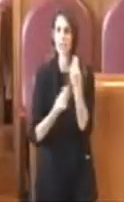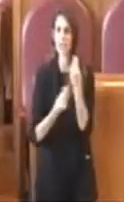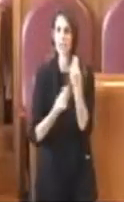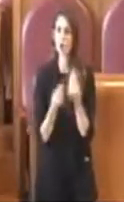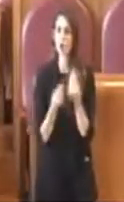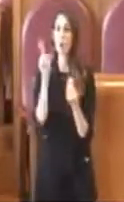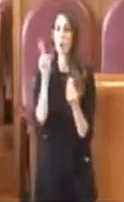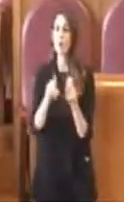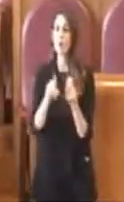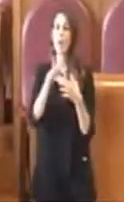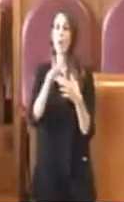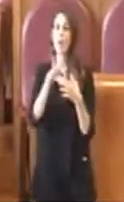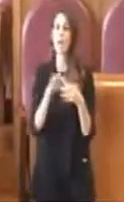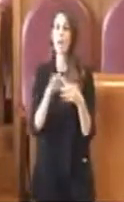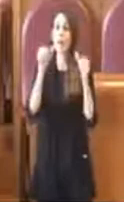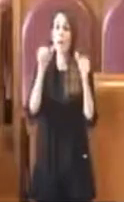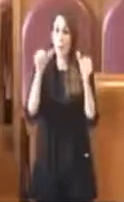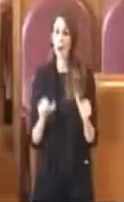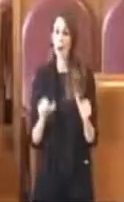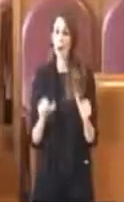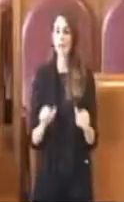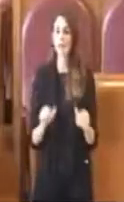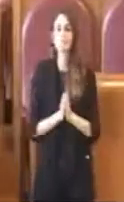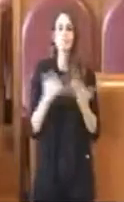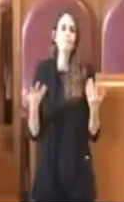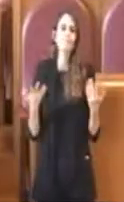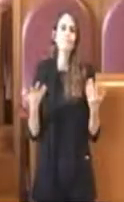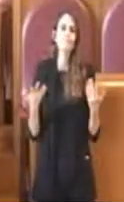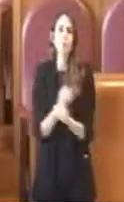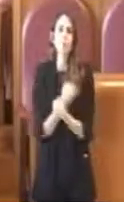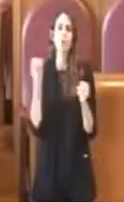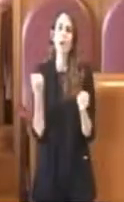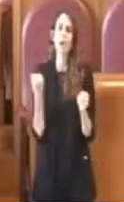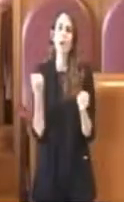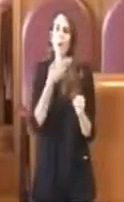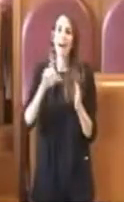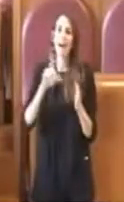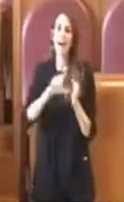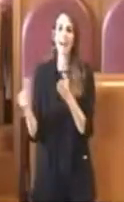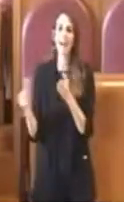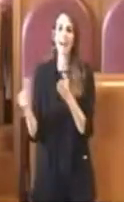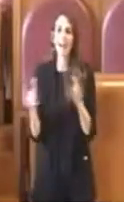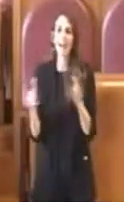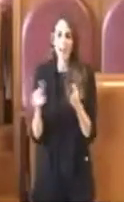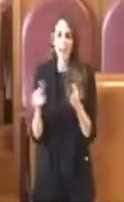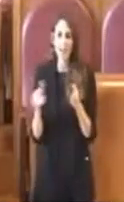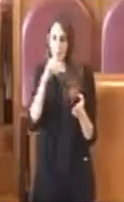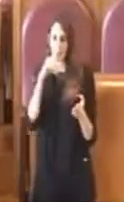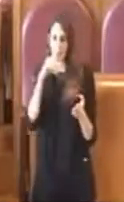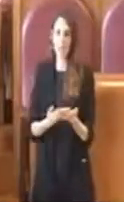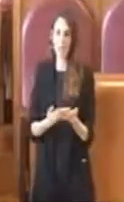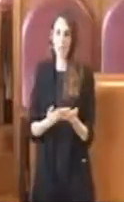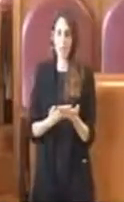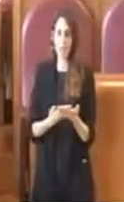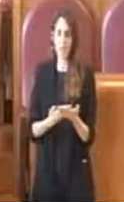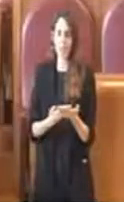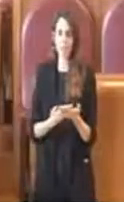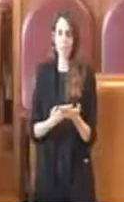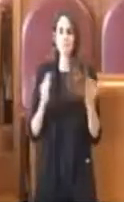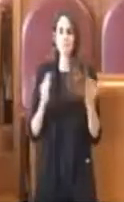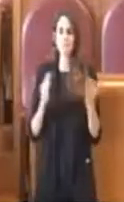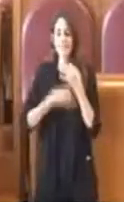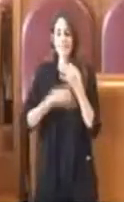annesso, un bando che purtroppo non c'erano i tempi per espedarlo, perciò di fatto il servizio Giardini